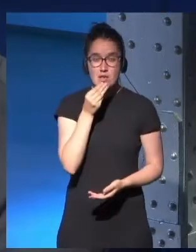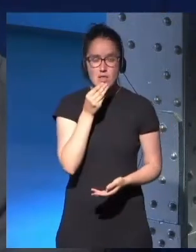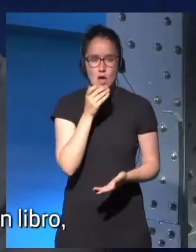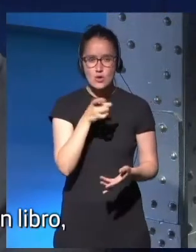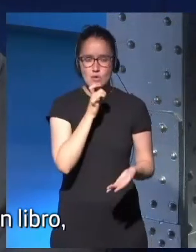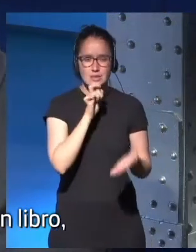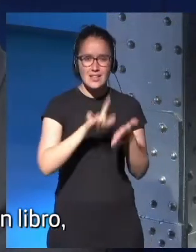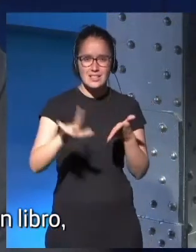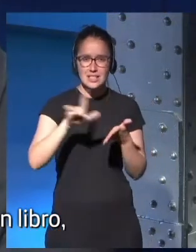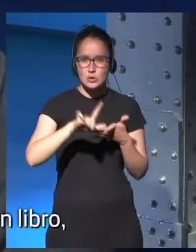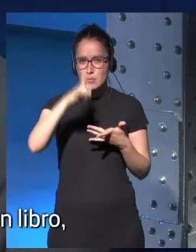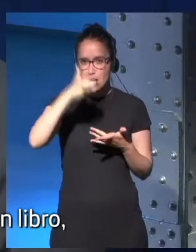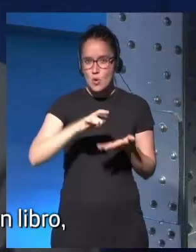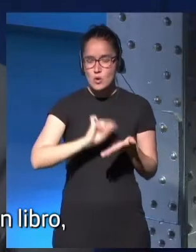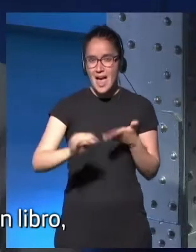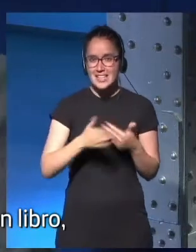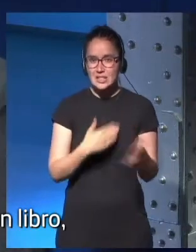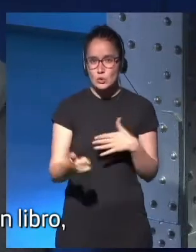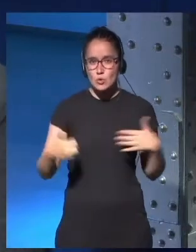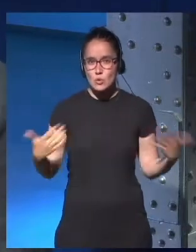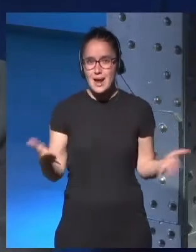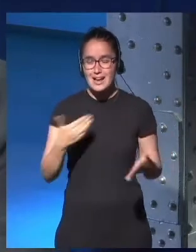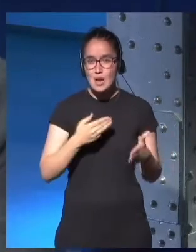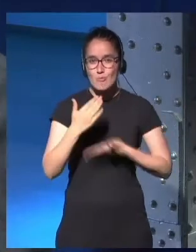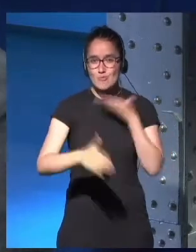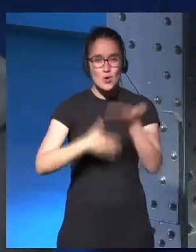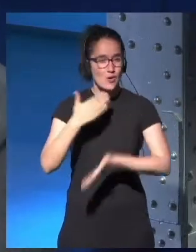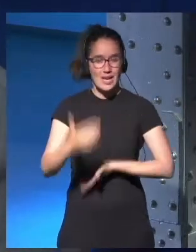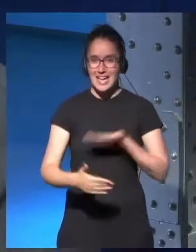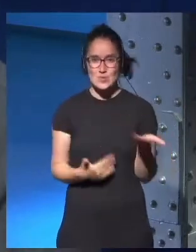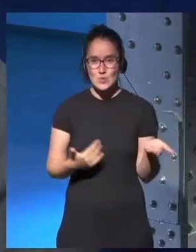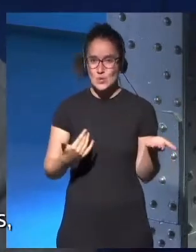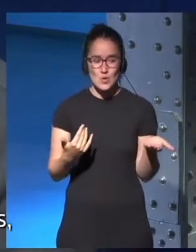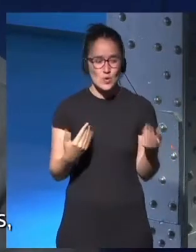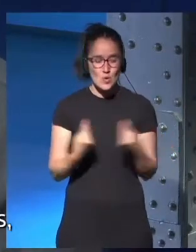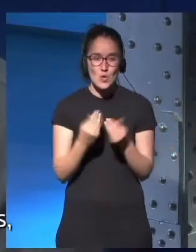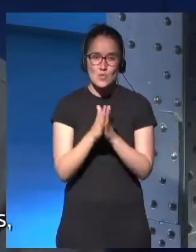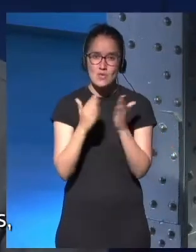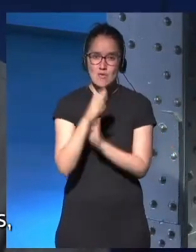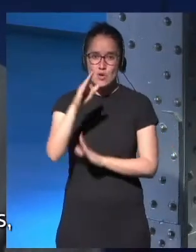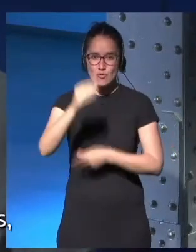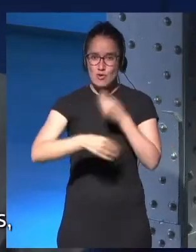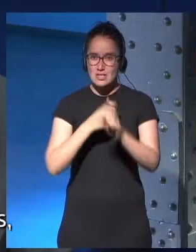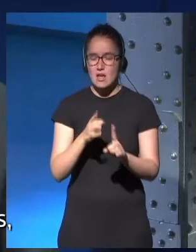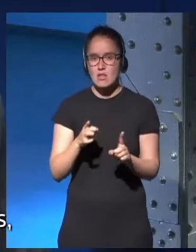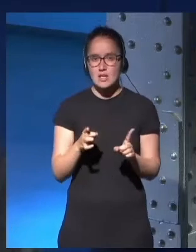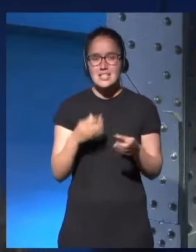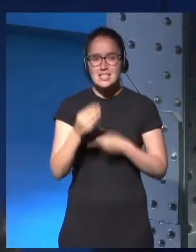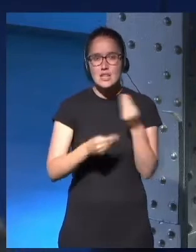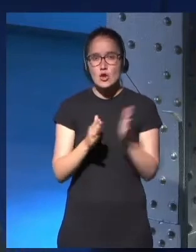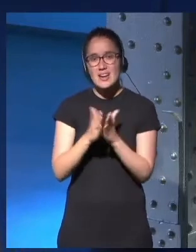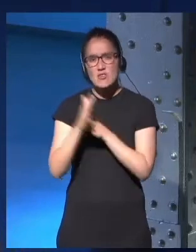écrivain, c'est qu'en fait, le progrès ne se fait pas avec un livre, il se fait dans le livre d'après. C'est comme en sport. Quand vous vous entraînez,